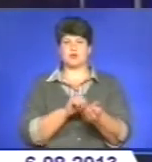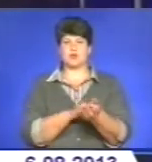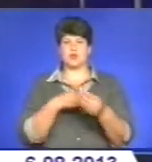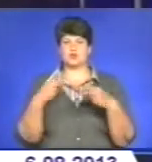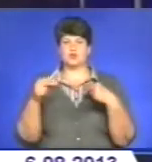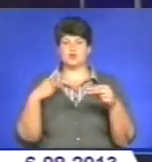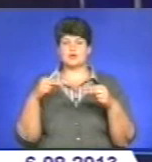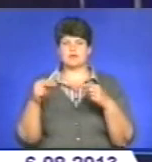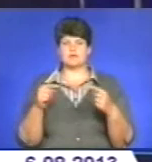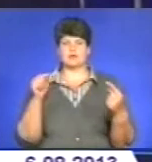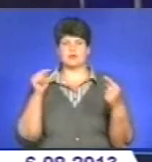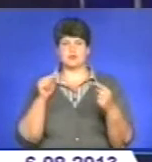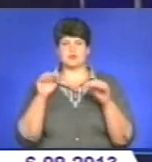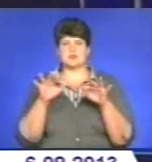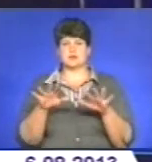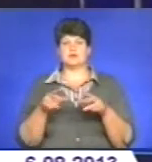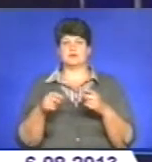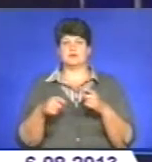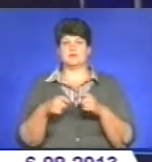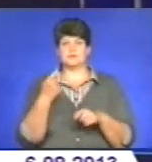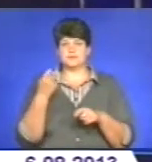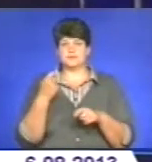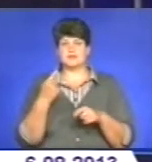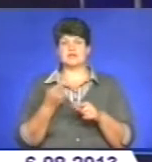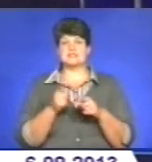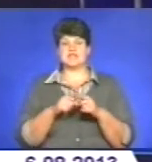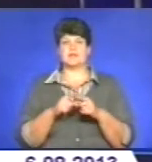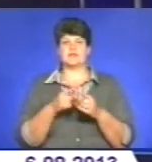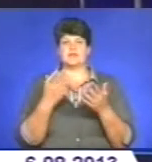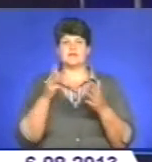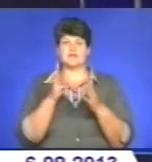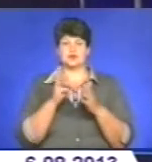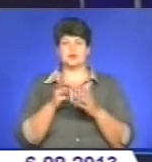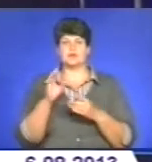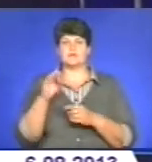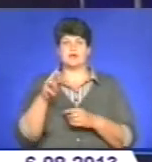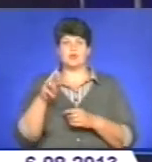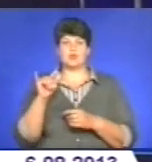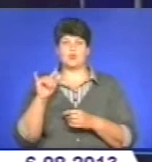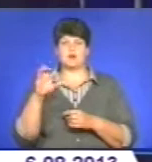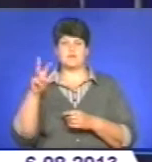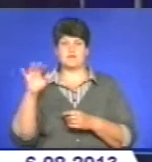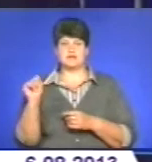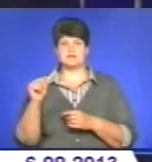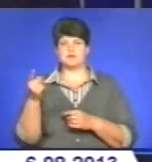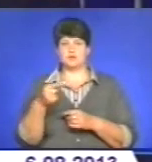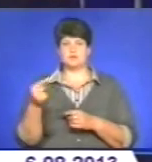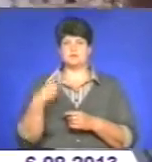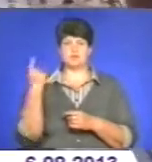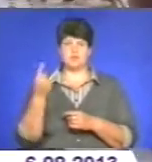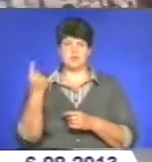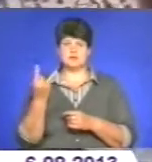активної протидії злочинному наркобізнесу. Відеоматеріал сектору зв'язків з громадськістю у МВС в області.